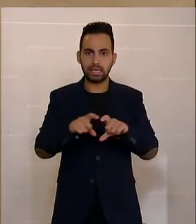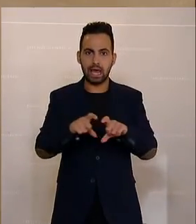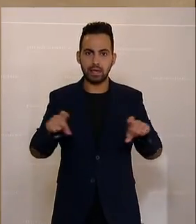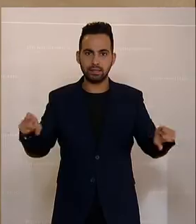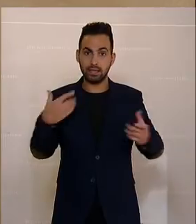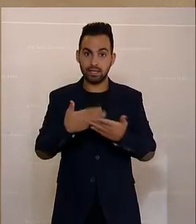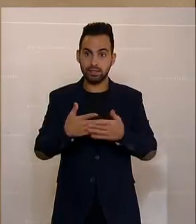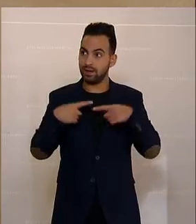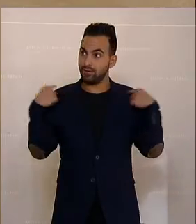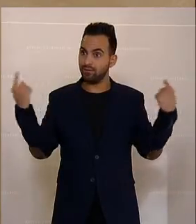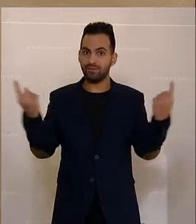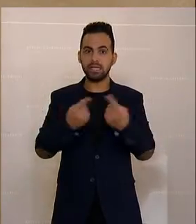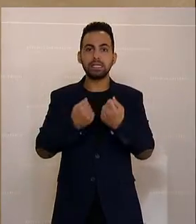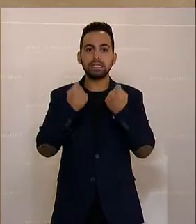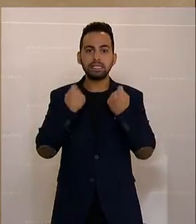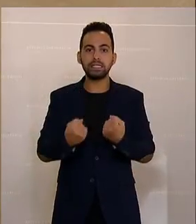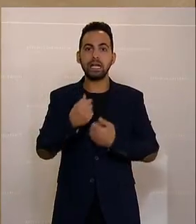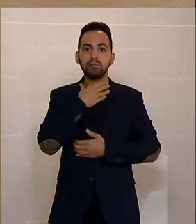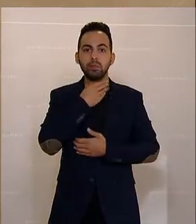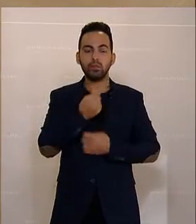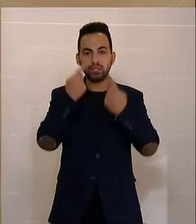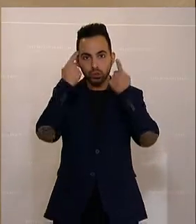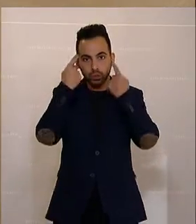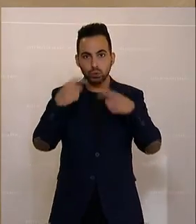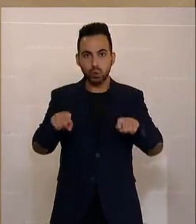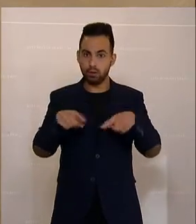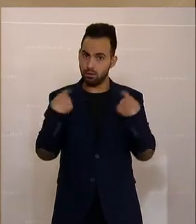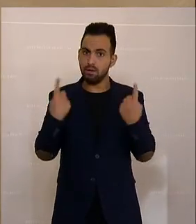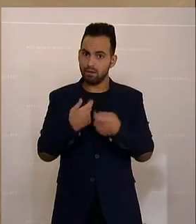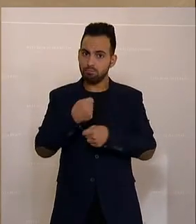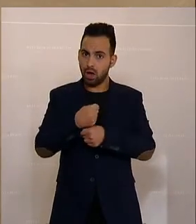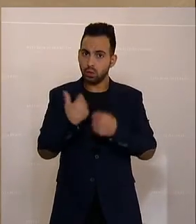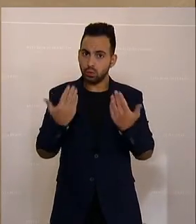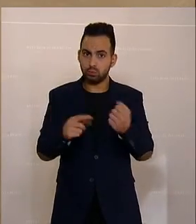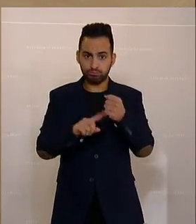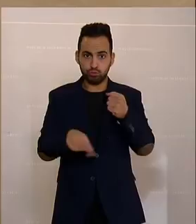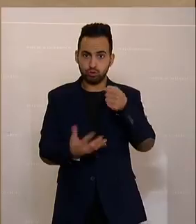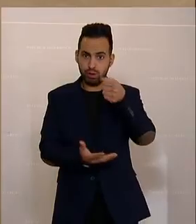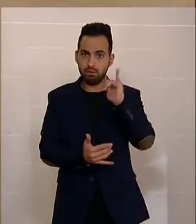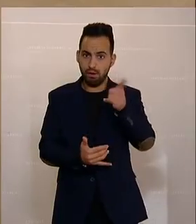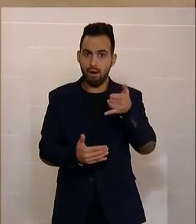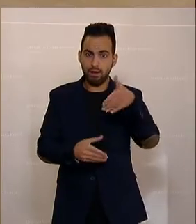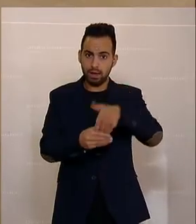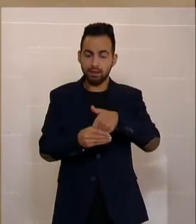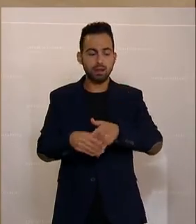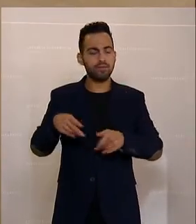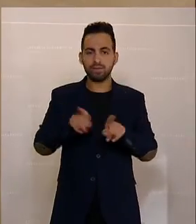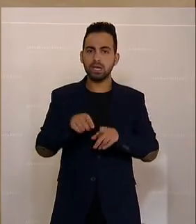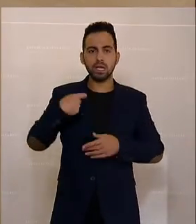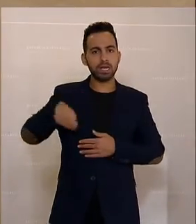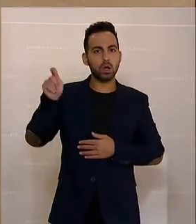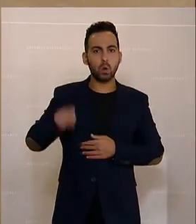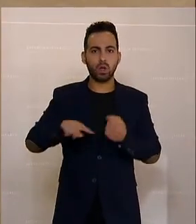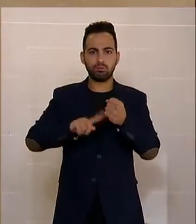uns um dieses Sicherheitsbedürfnis kümmern. Und das machen wir mit diesem Budget, weil es ein Rekordbudget ist